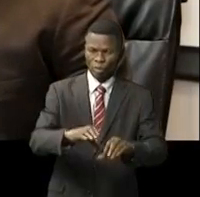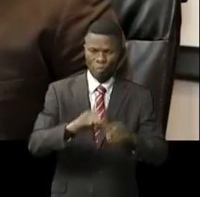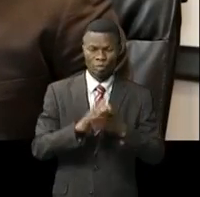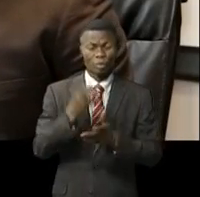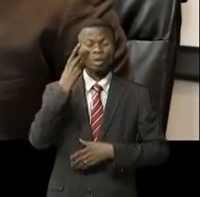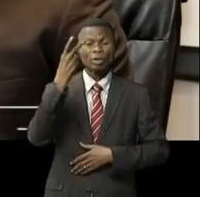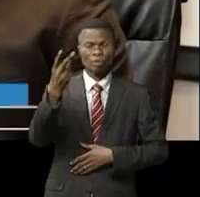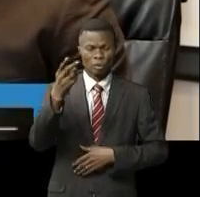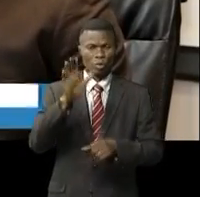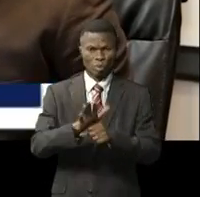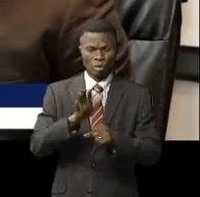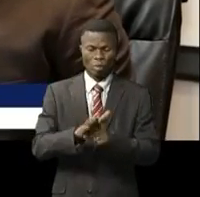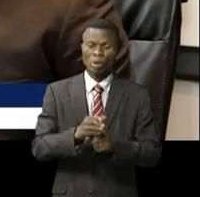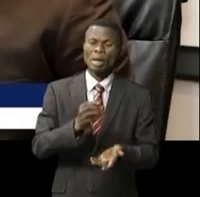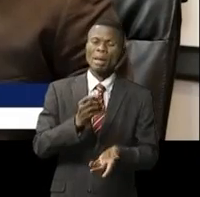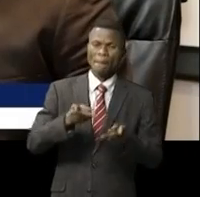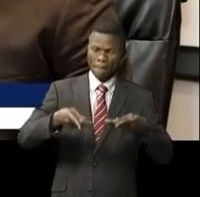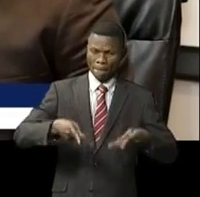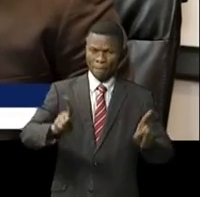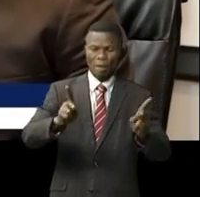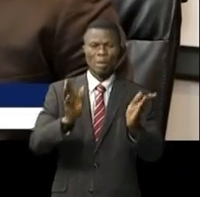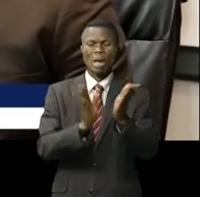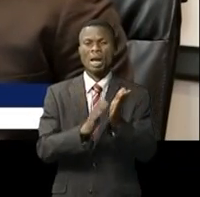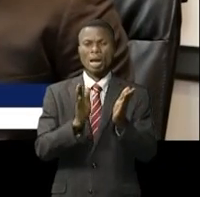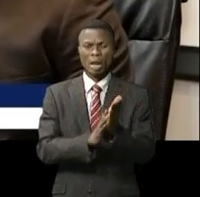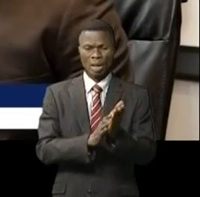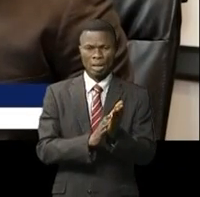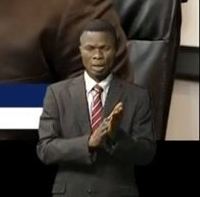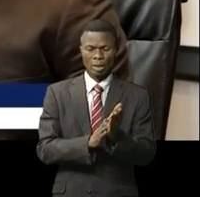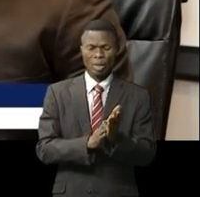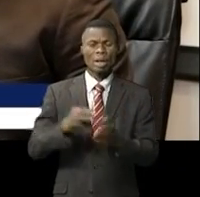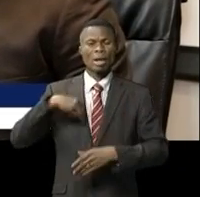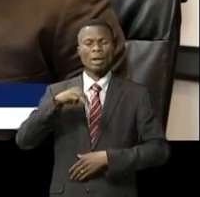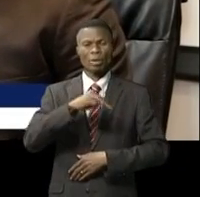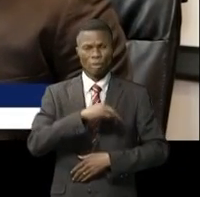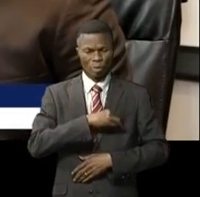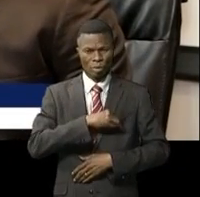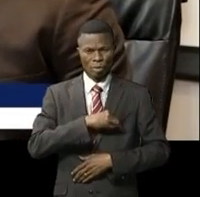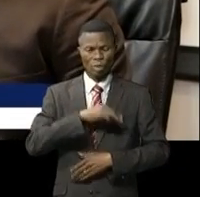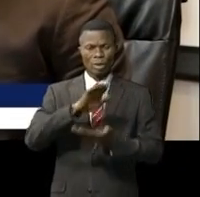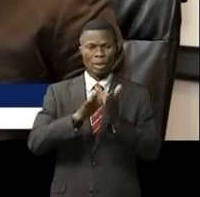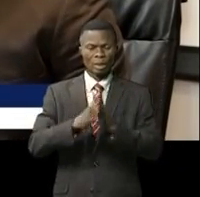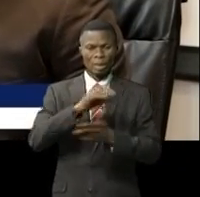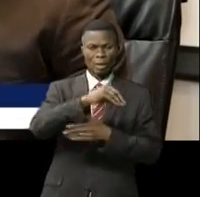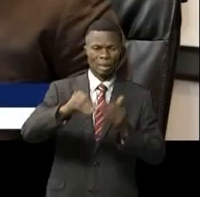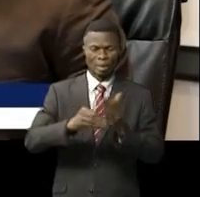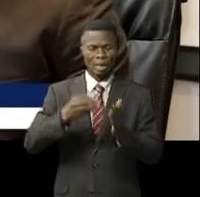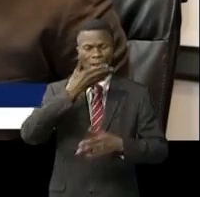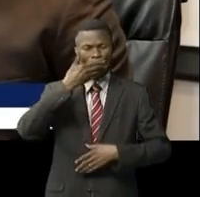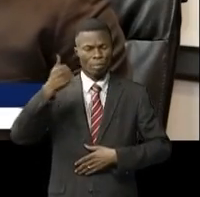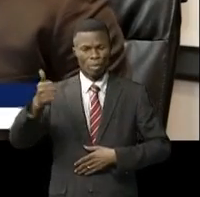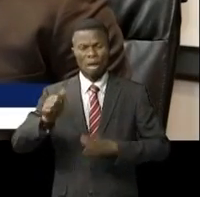'Amdine est de permettre aux écoles qui en sont membres de devenir des centres d'excellence